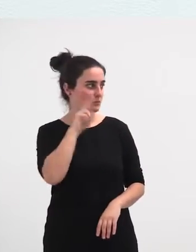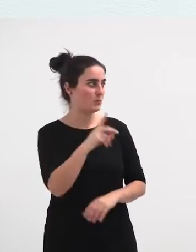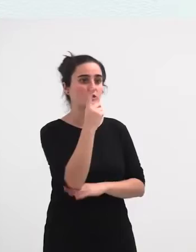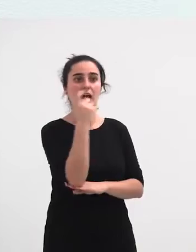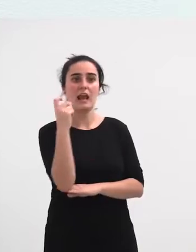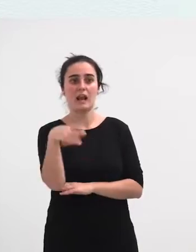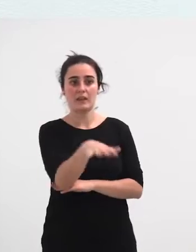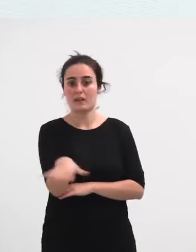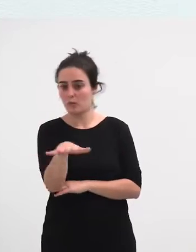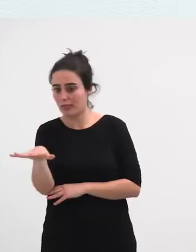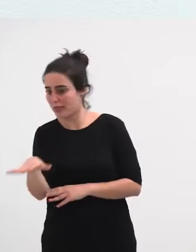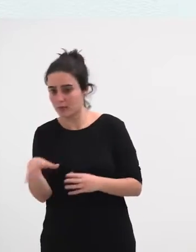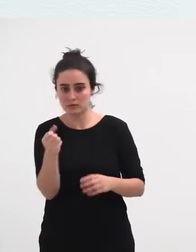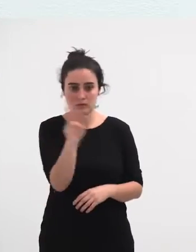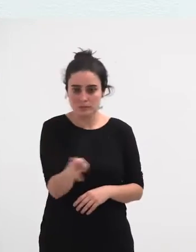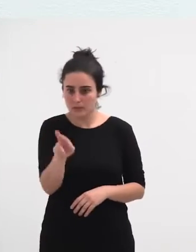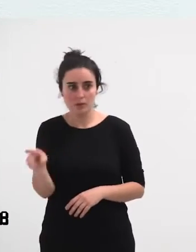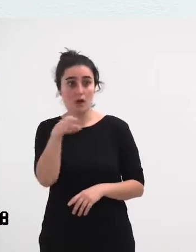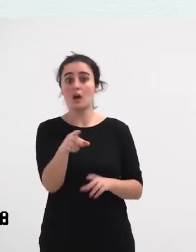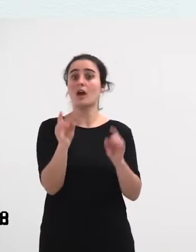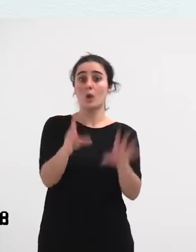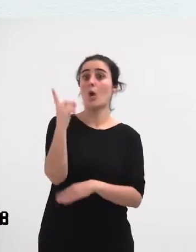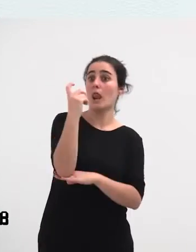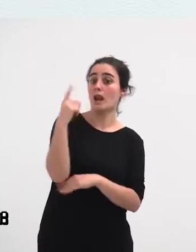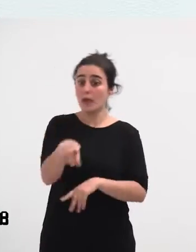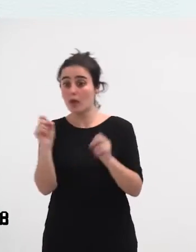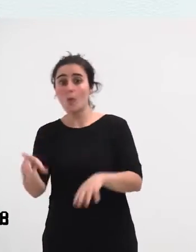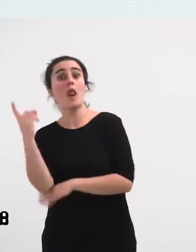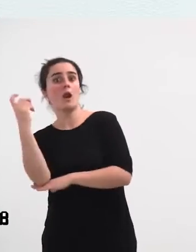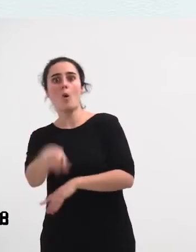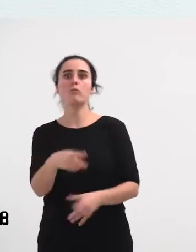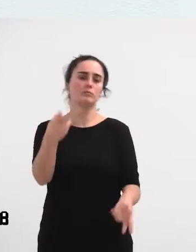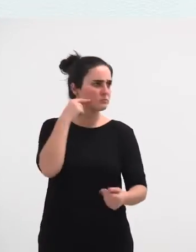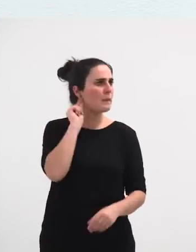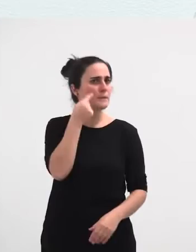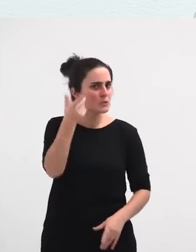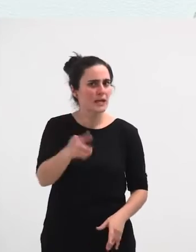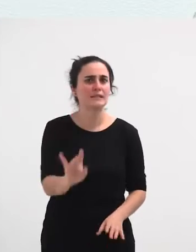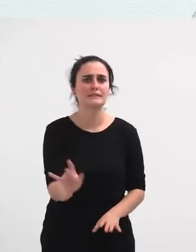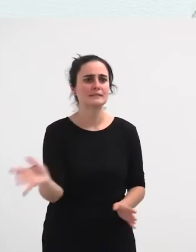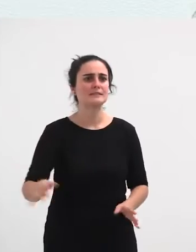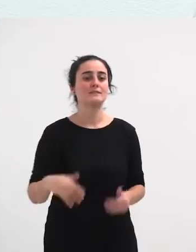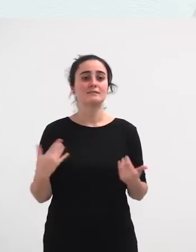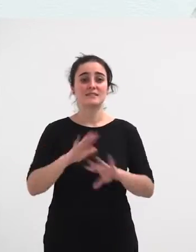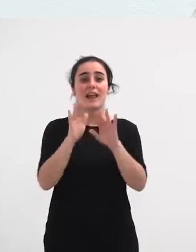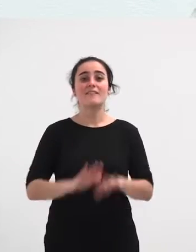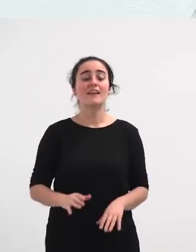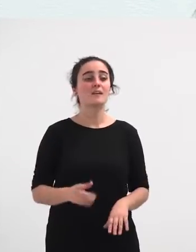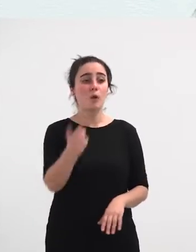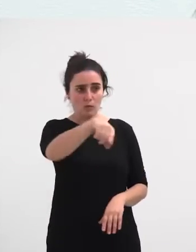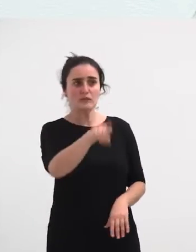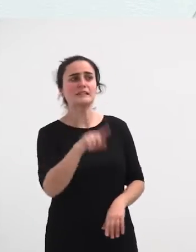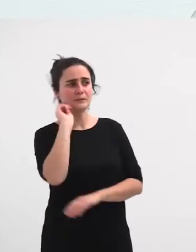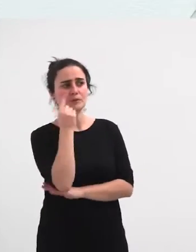guztietan. Ui, alardeetan bezala, norbaite kontatzen diguzela eta, uu, me suena! Orduan, zuena pixko bateroai, me